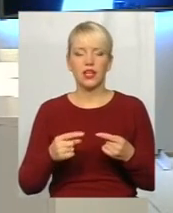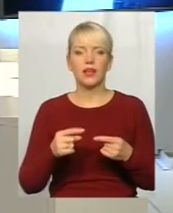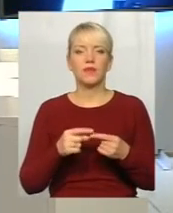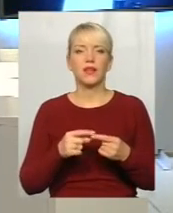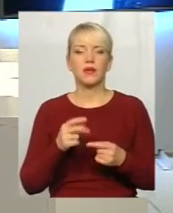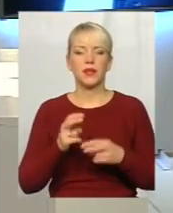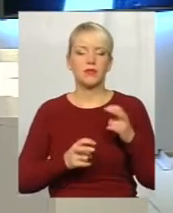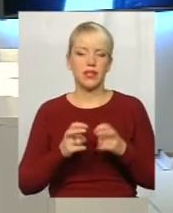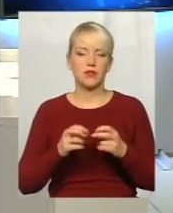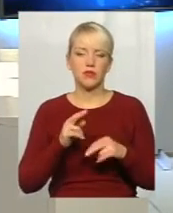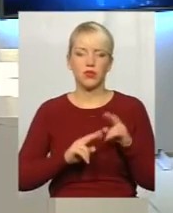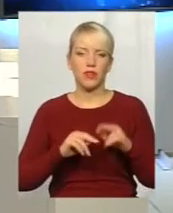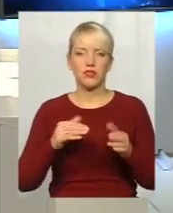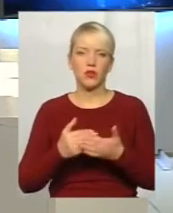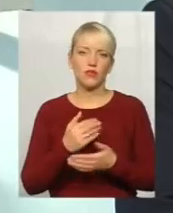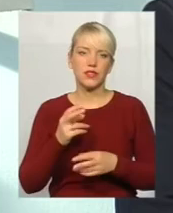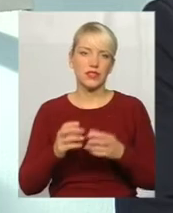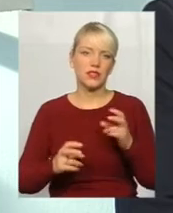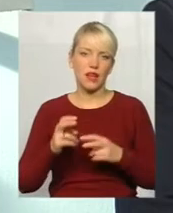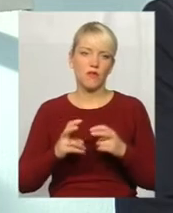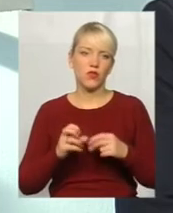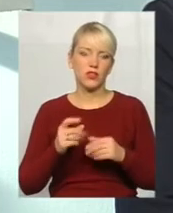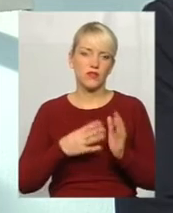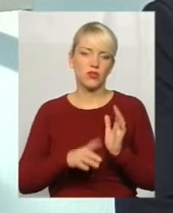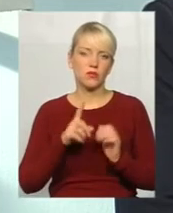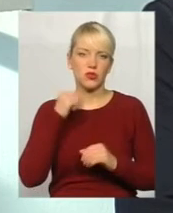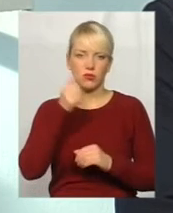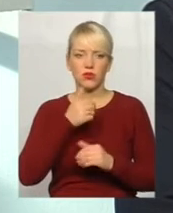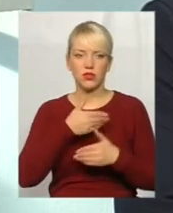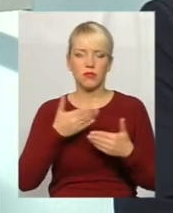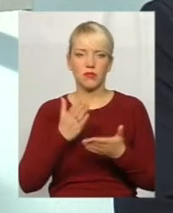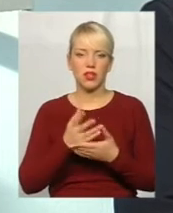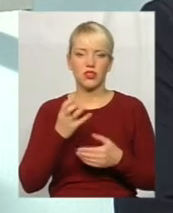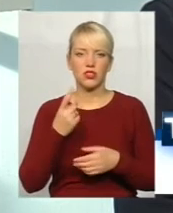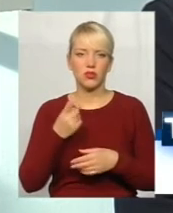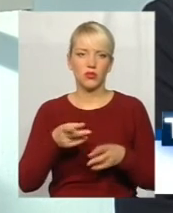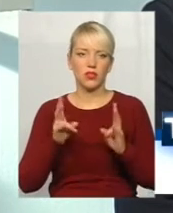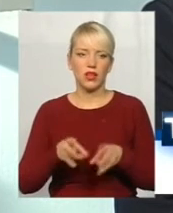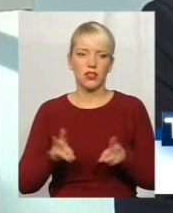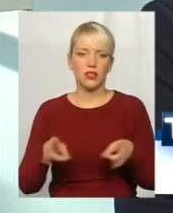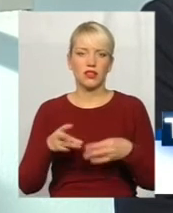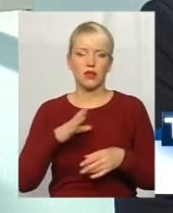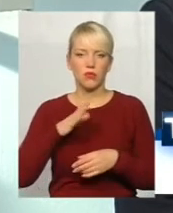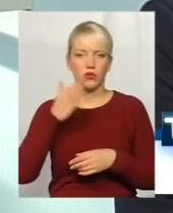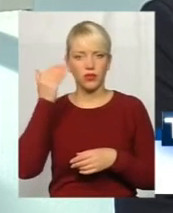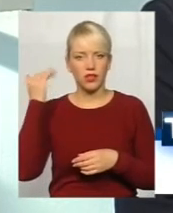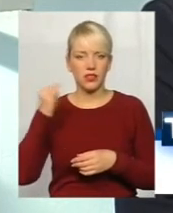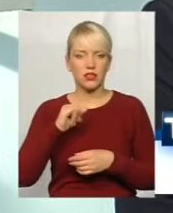нові заводи. І в 91-му році ми мали ще одну трагедію, вже не треба було татарське його,